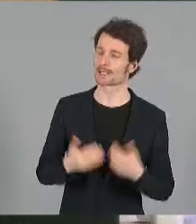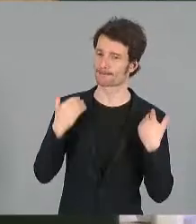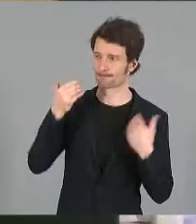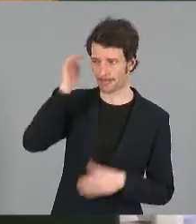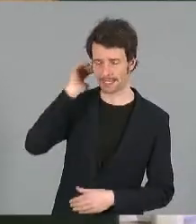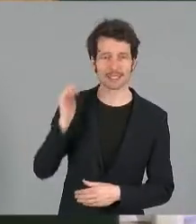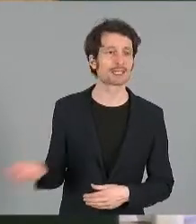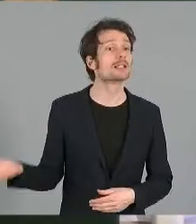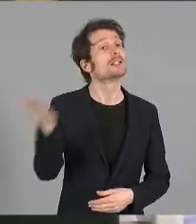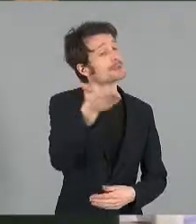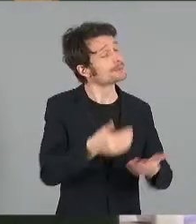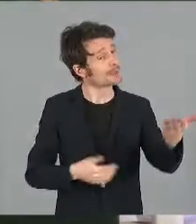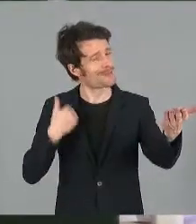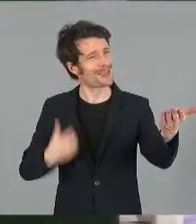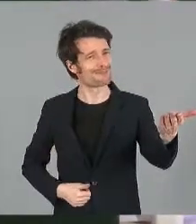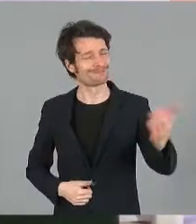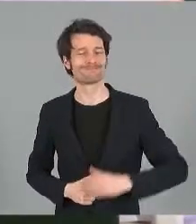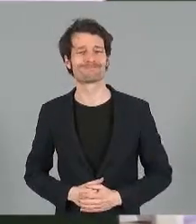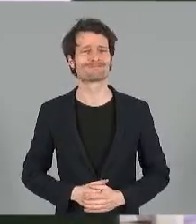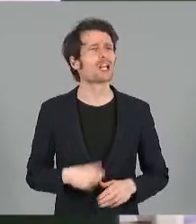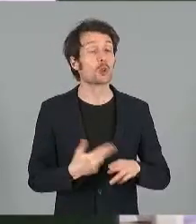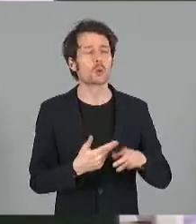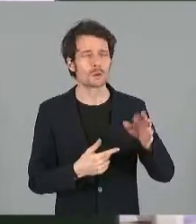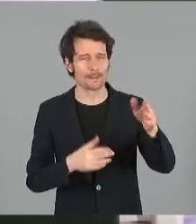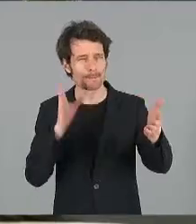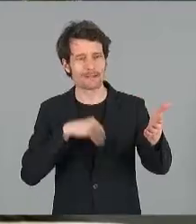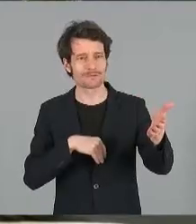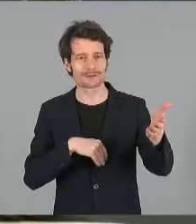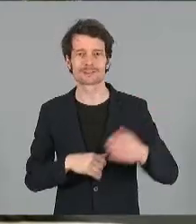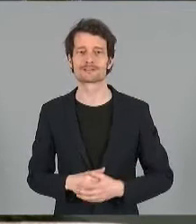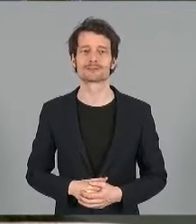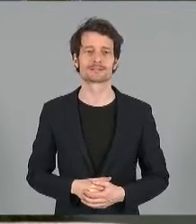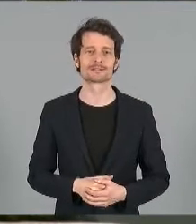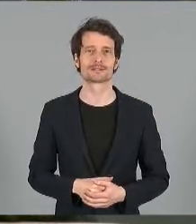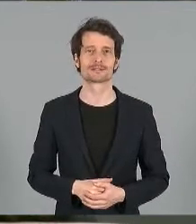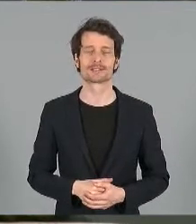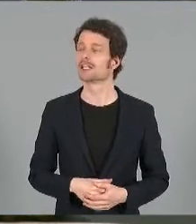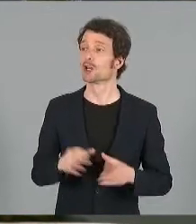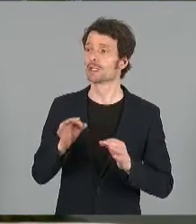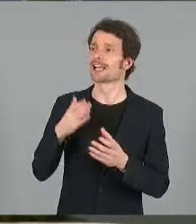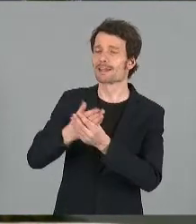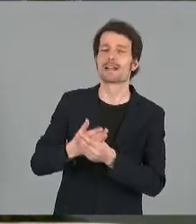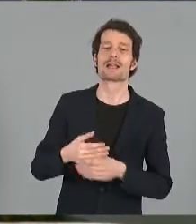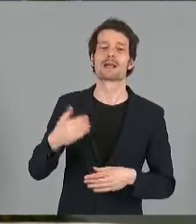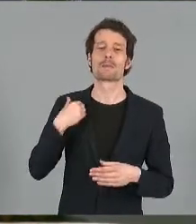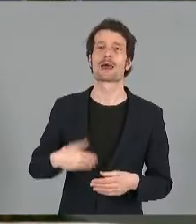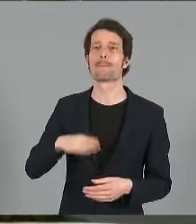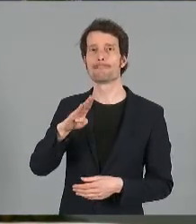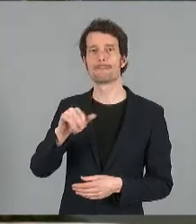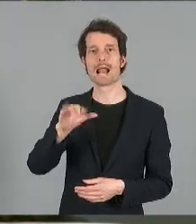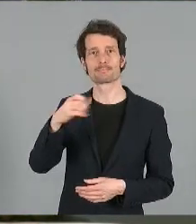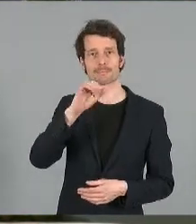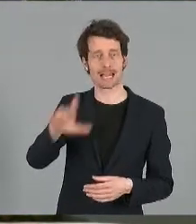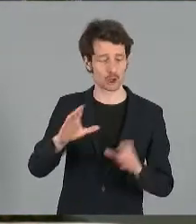Oui, pardon madame, je ne sais pas votre nom, je suis désolée. Je me permets du coup d'intervenir, Faustine Balmel pour le groupe Métropole,